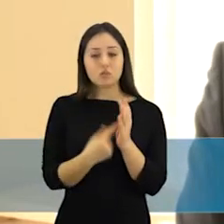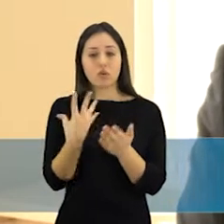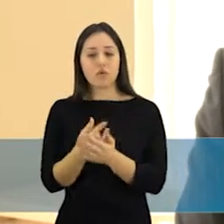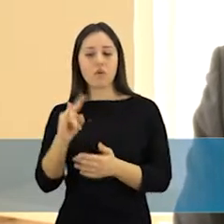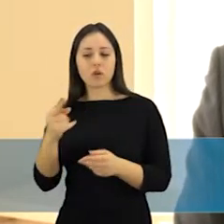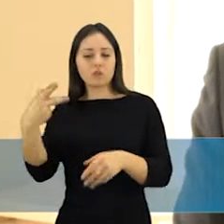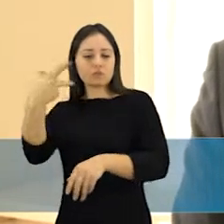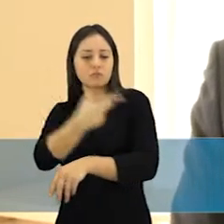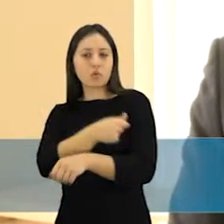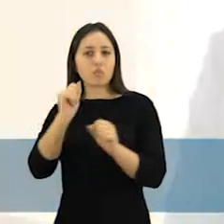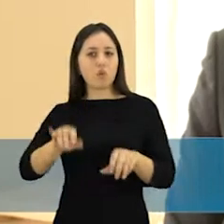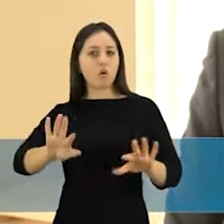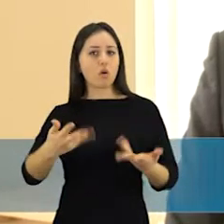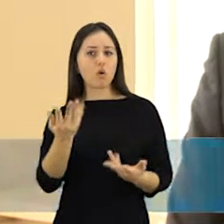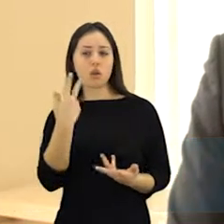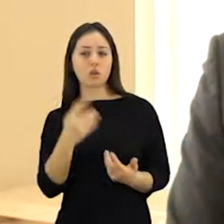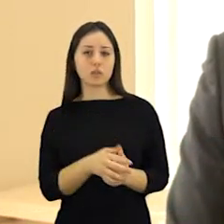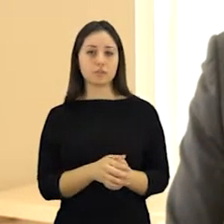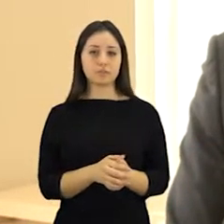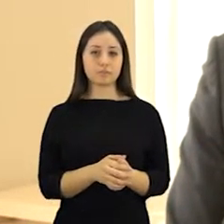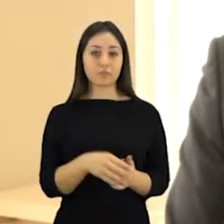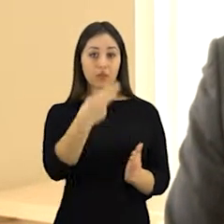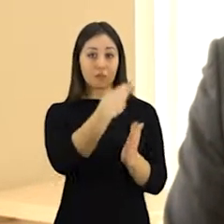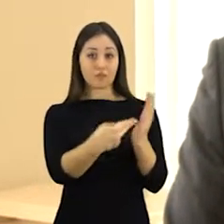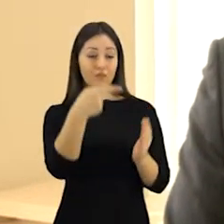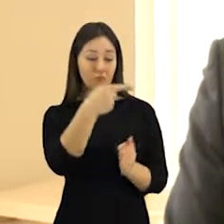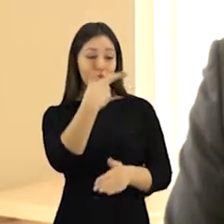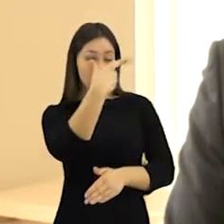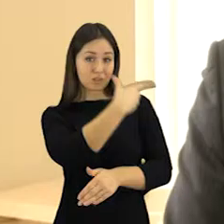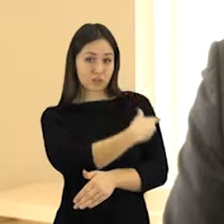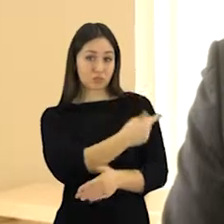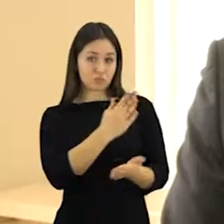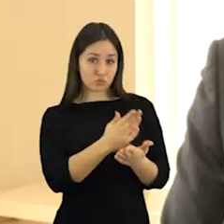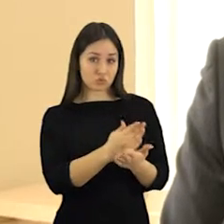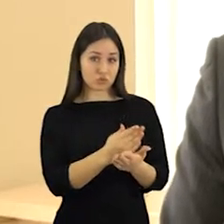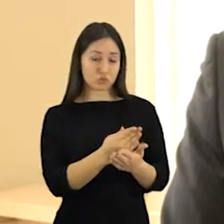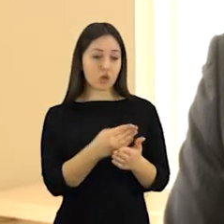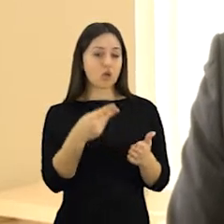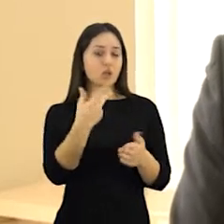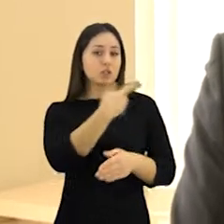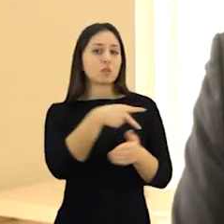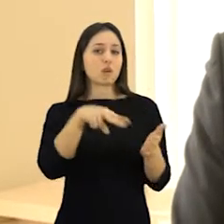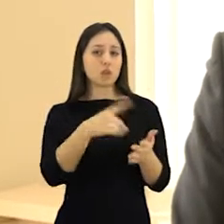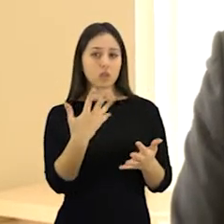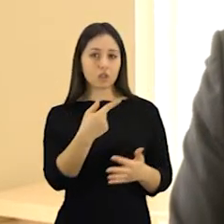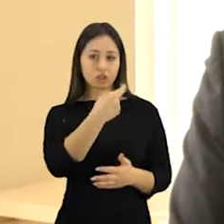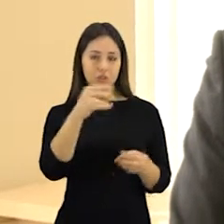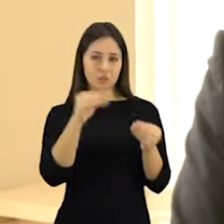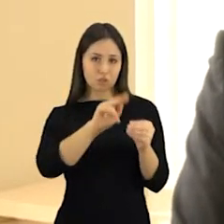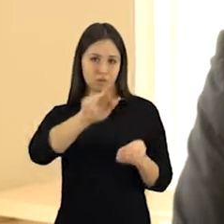paskėpyti ir kada paskėpyti. Yra vienas tėkėjas ir vienas laimėtojas, tai yra 110 eurų vienas skiepas.